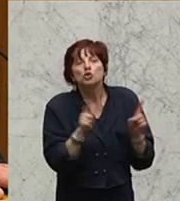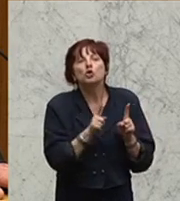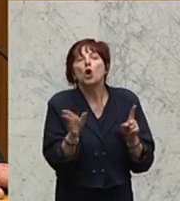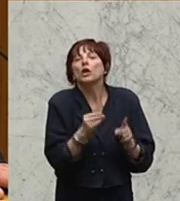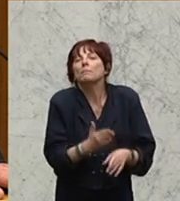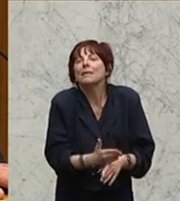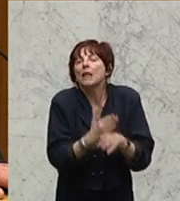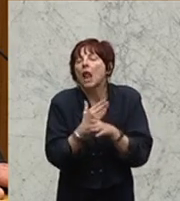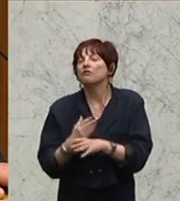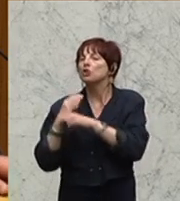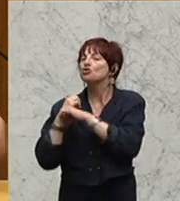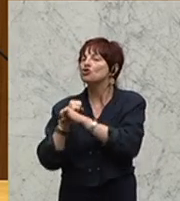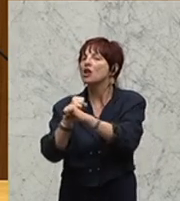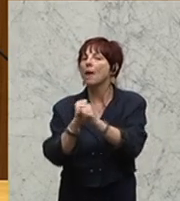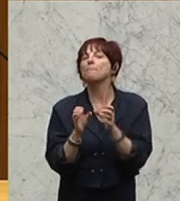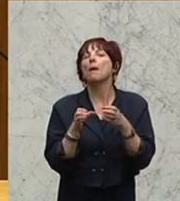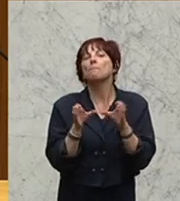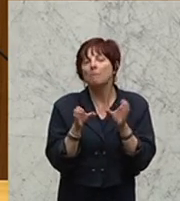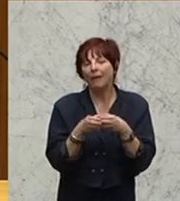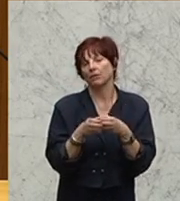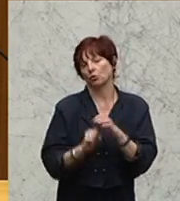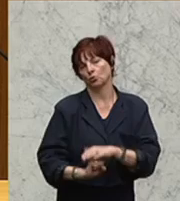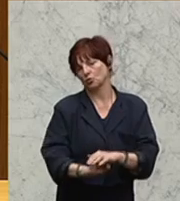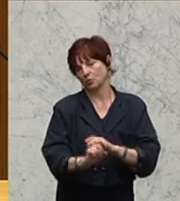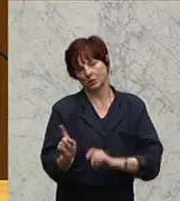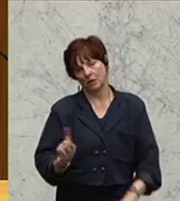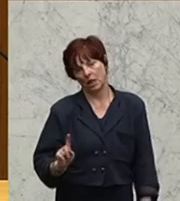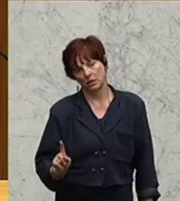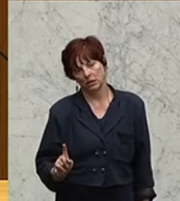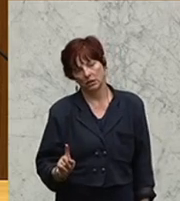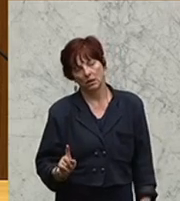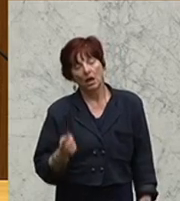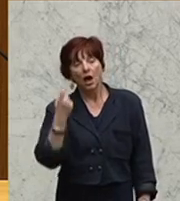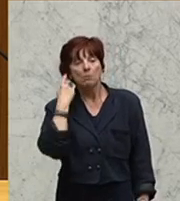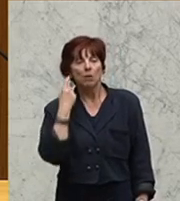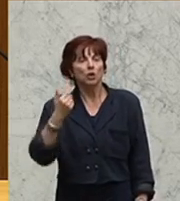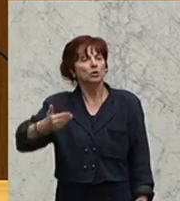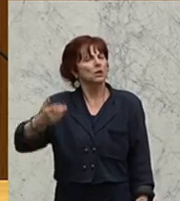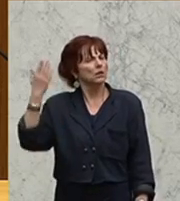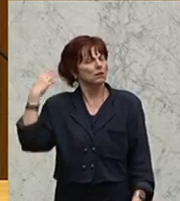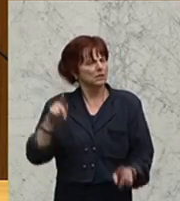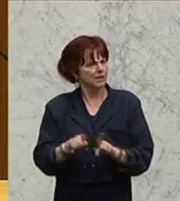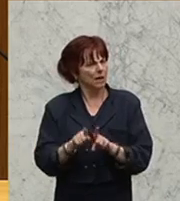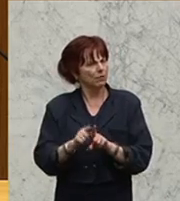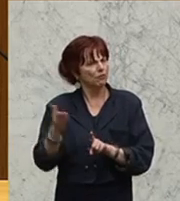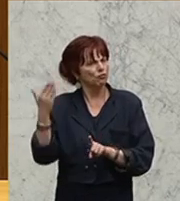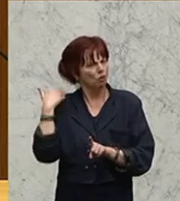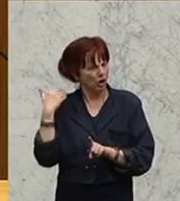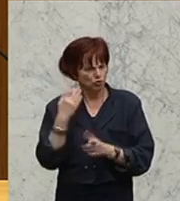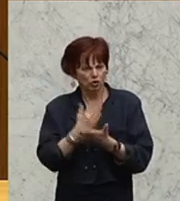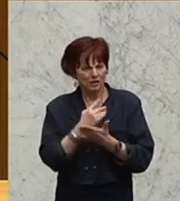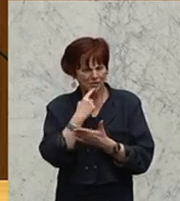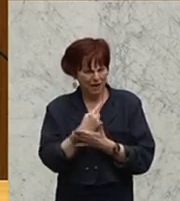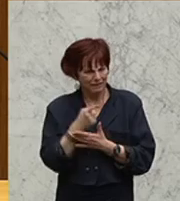der Schlepper machen. Und das bedeutet, dass wenn man in solchen wie vorhin apostrophierten Anlaufstellen